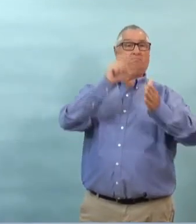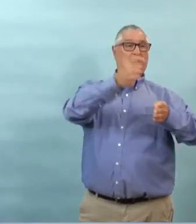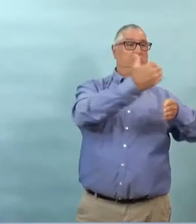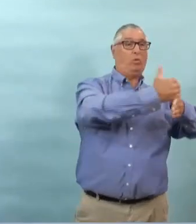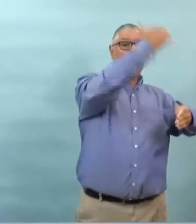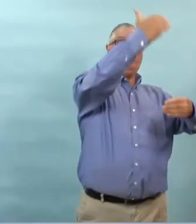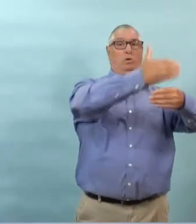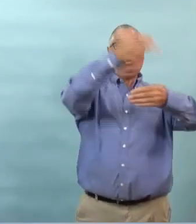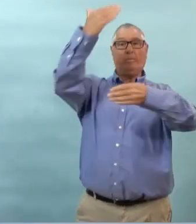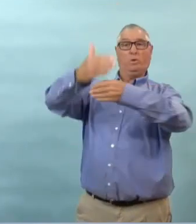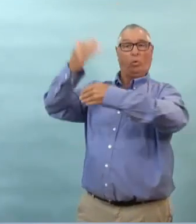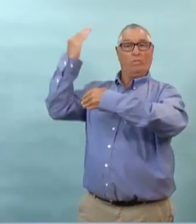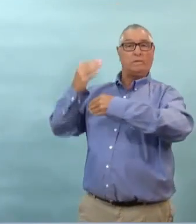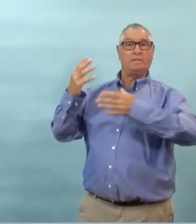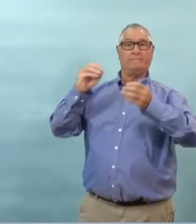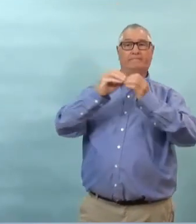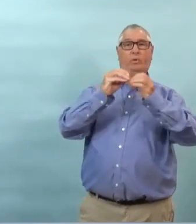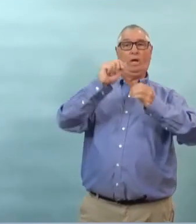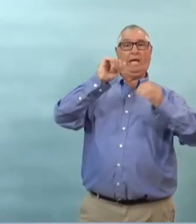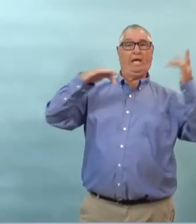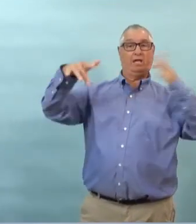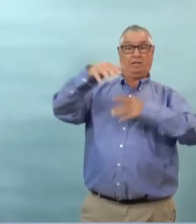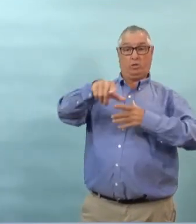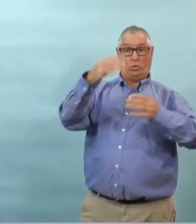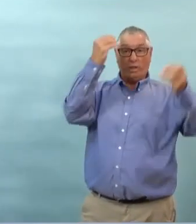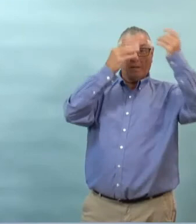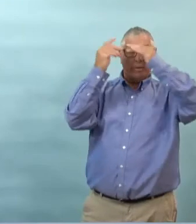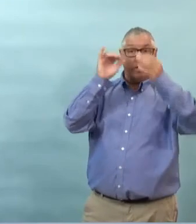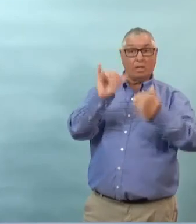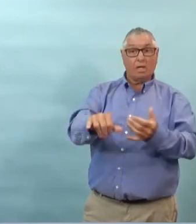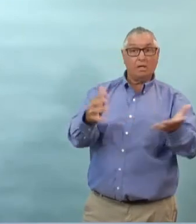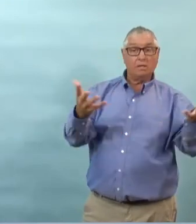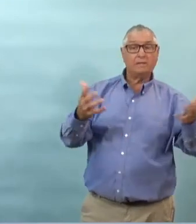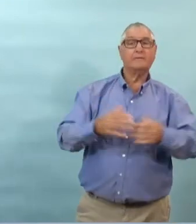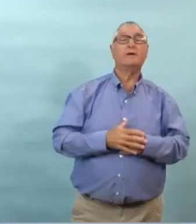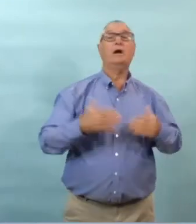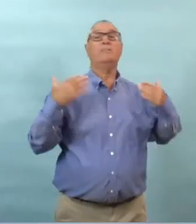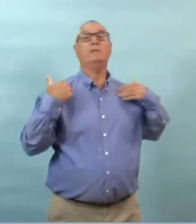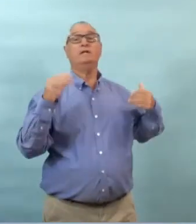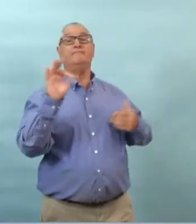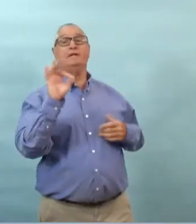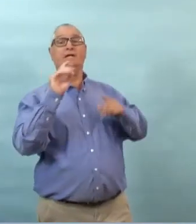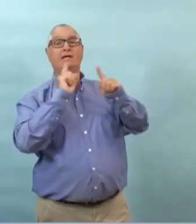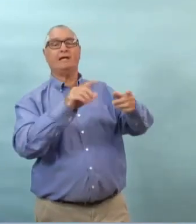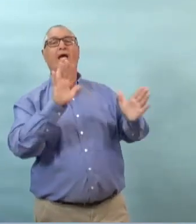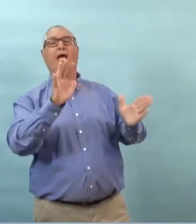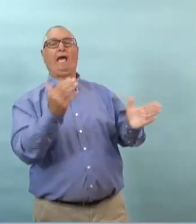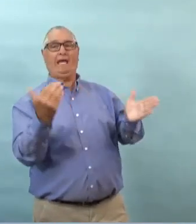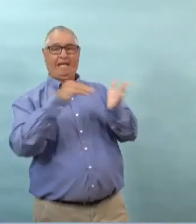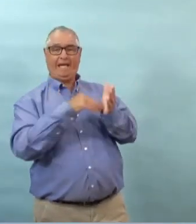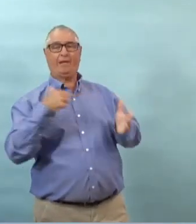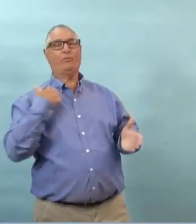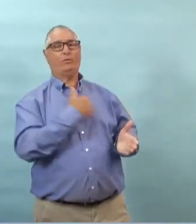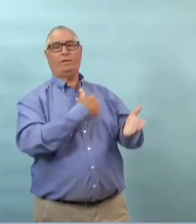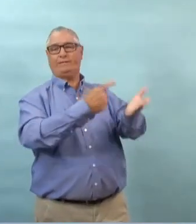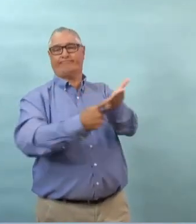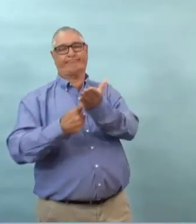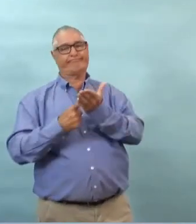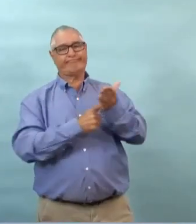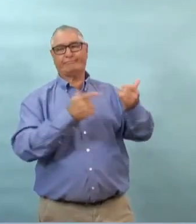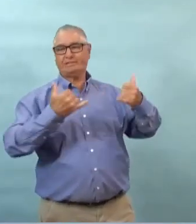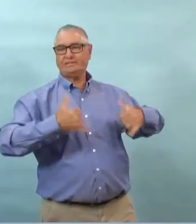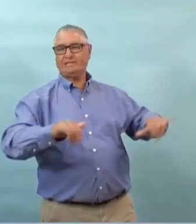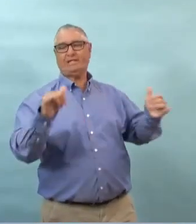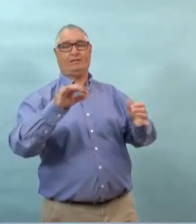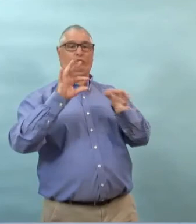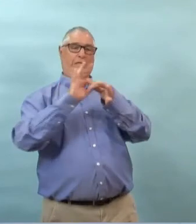écoles juste savoir si c'était une question ici bon quand je dis qu'il y avait beaucoup de choses qu'on était en train de considérer avant la réouverture des écoles